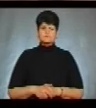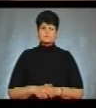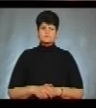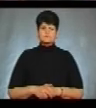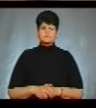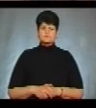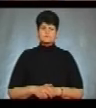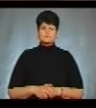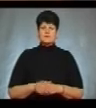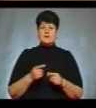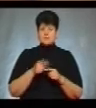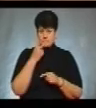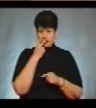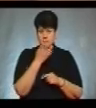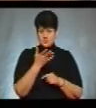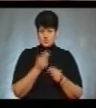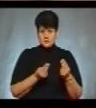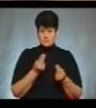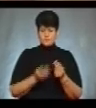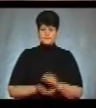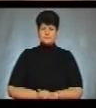На цих кадрах ви бачите гру.